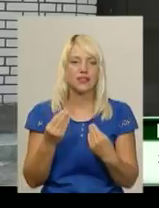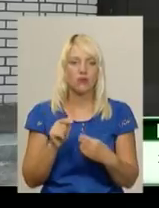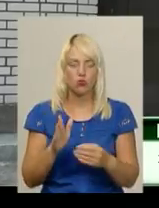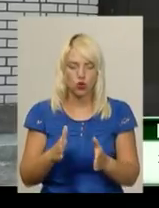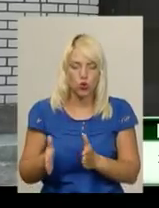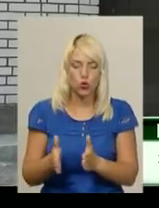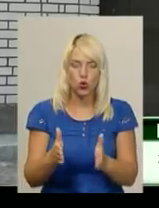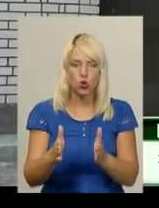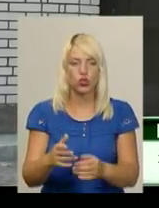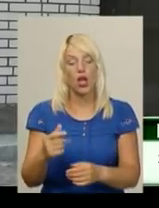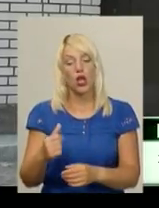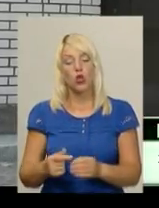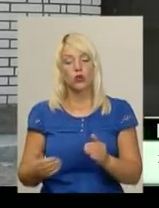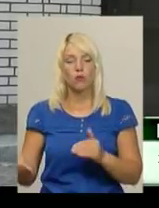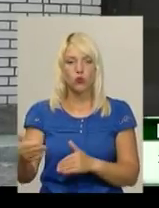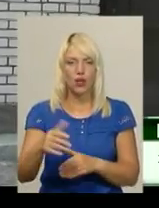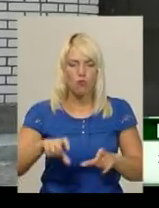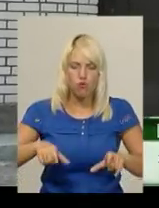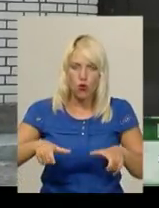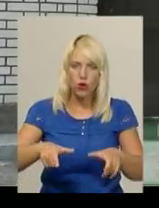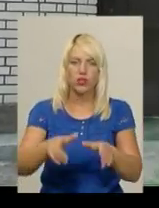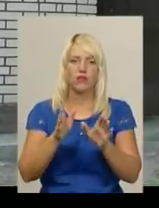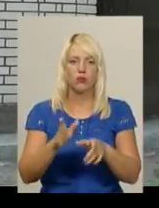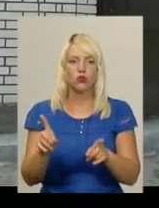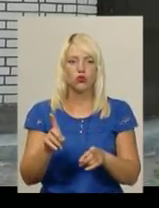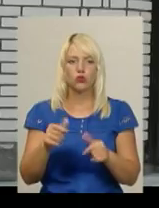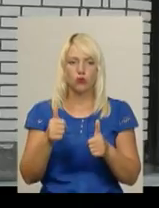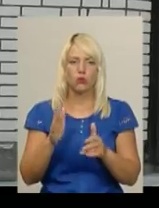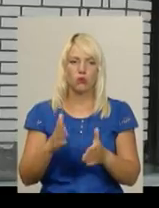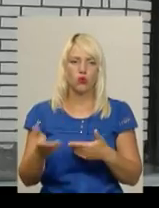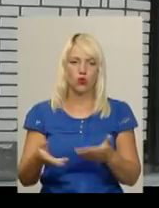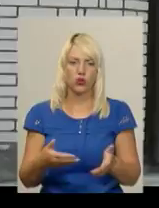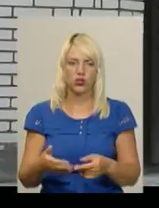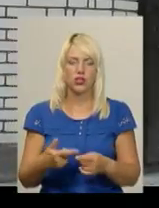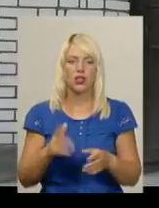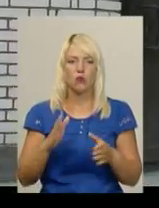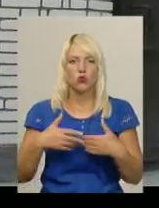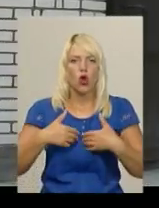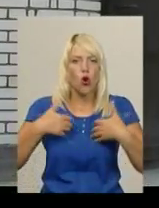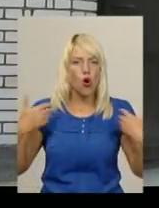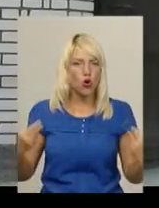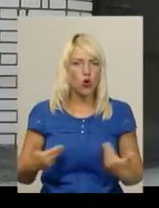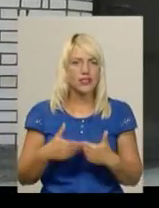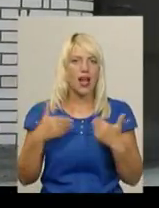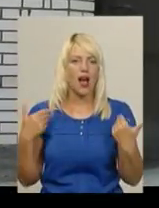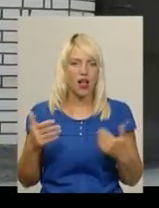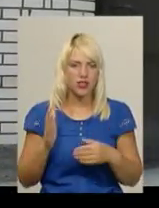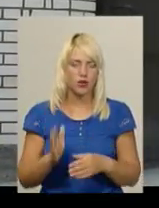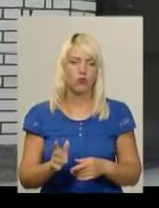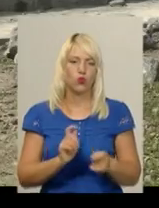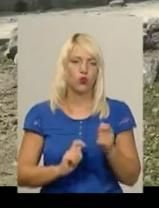сторони буде амигруватися, там бруківка, щоб добре було ходити. Ще роздівальні будуть, ще